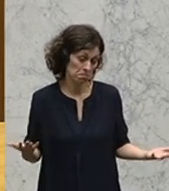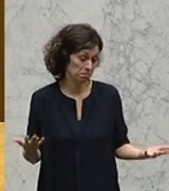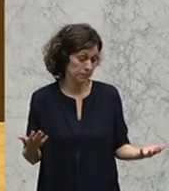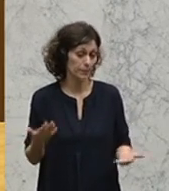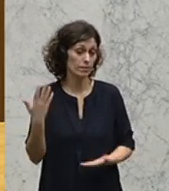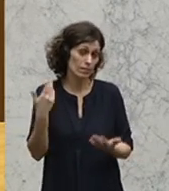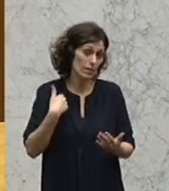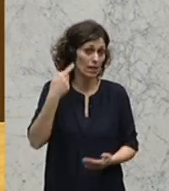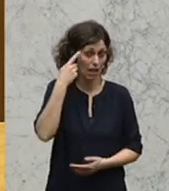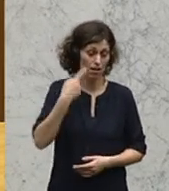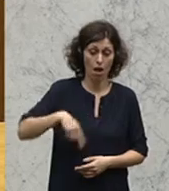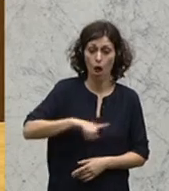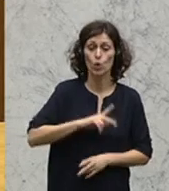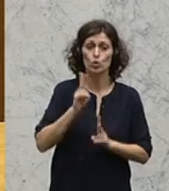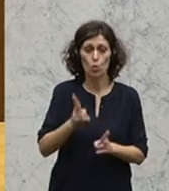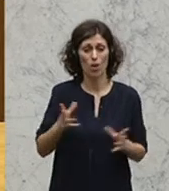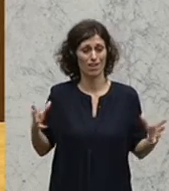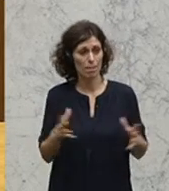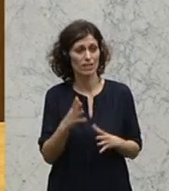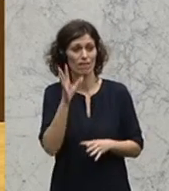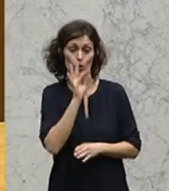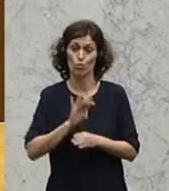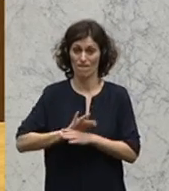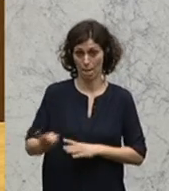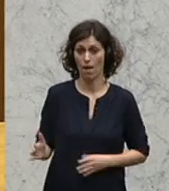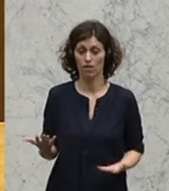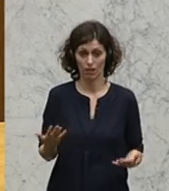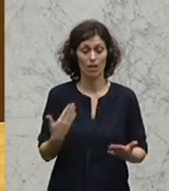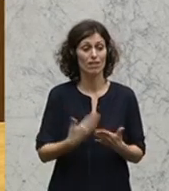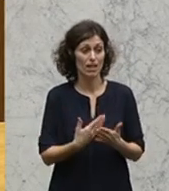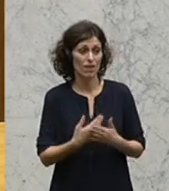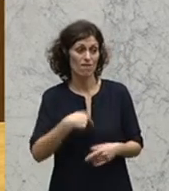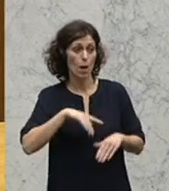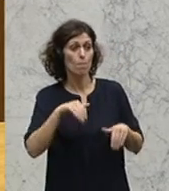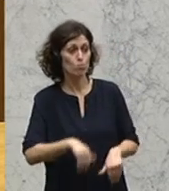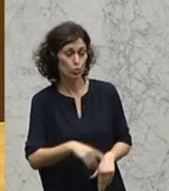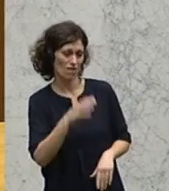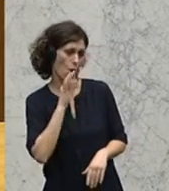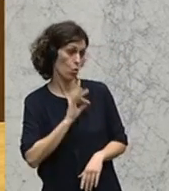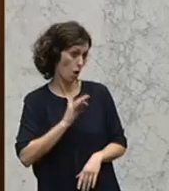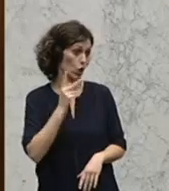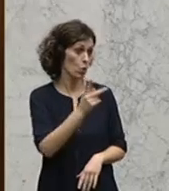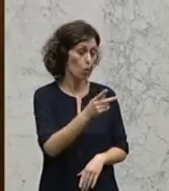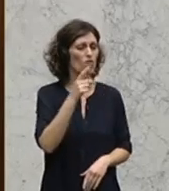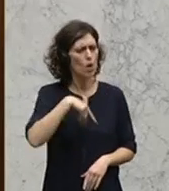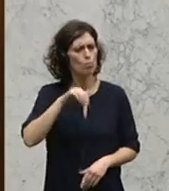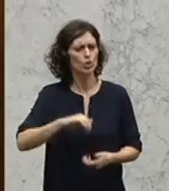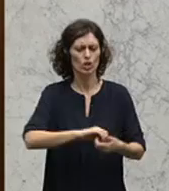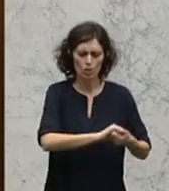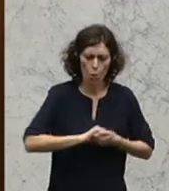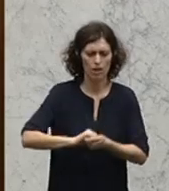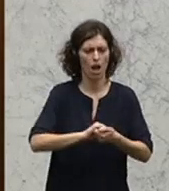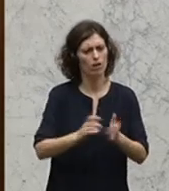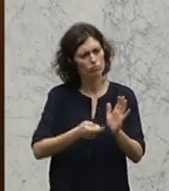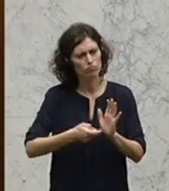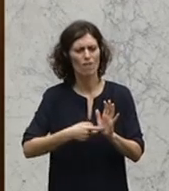sollen wir alle gemeinsam wirklich vermeiden. Und wir müssen deswegen, Frau Kollegin Koran, Solidarität einfordern von allen Staaten in der Europäischen